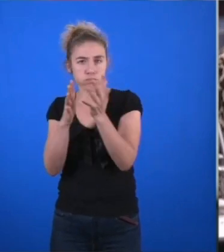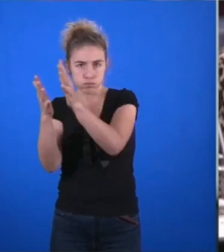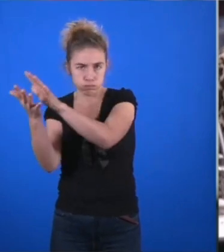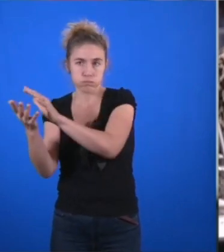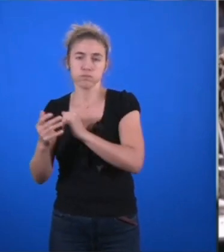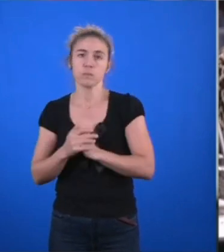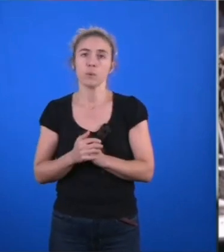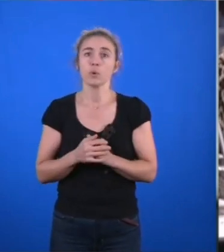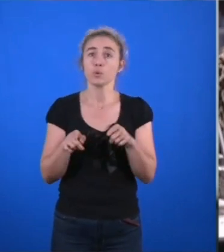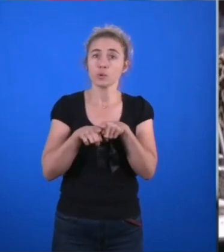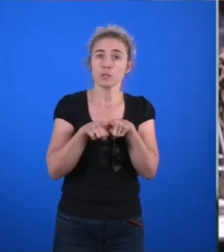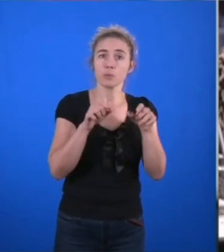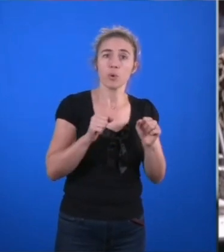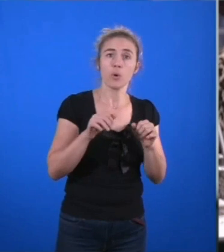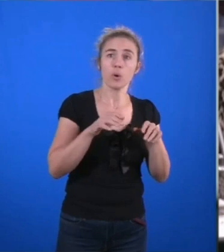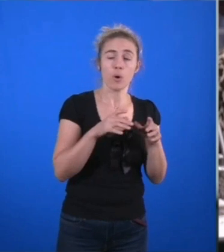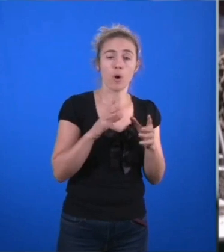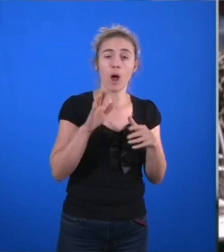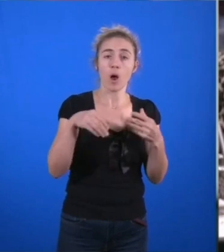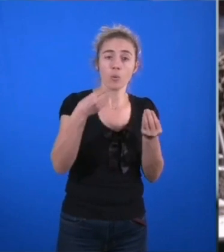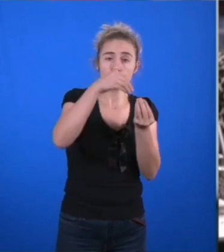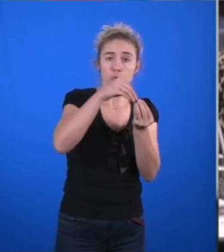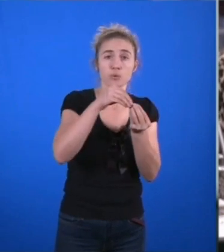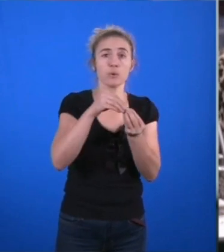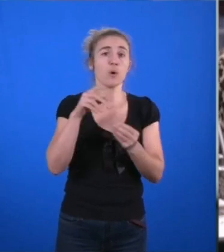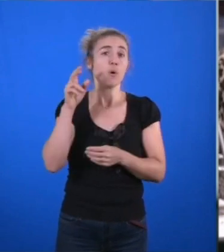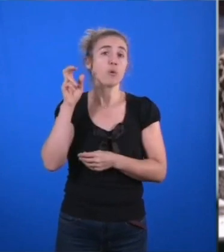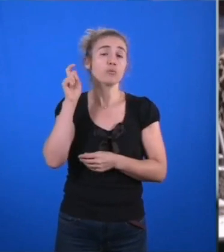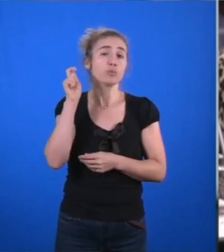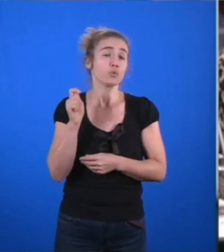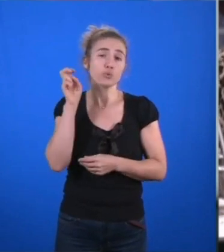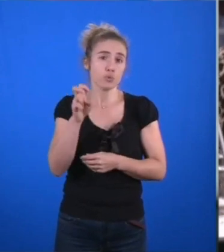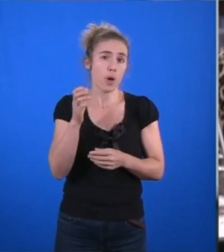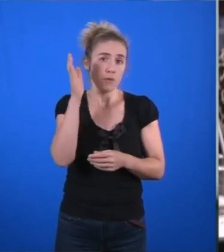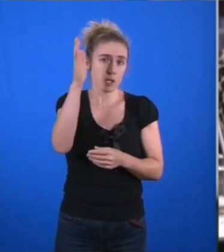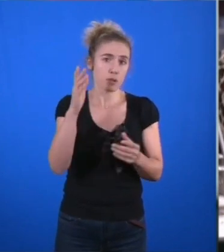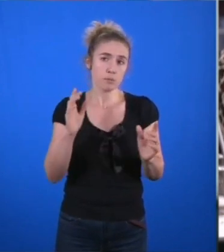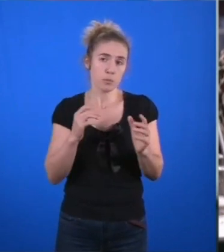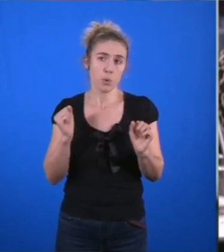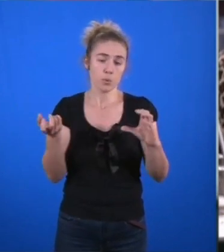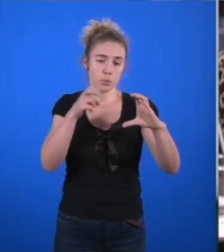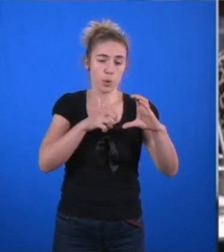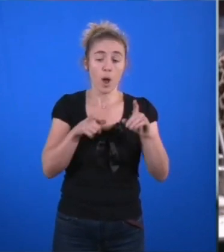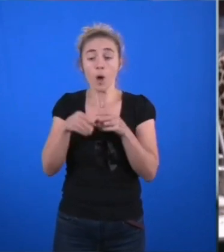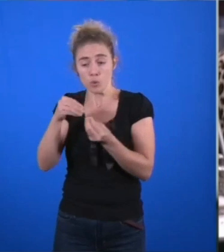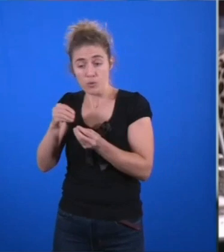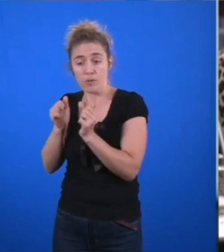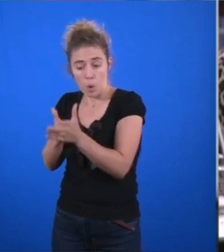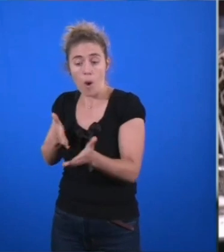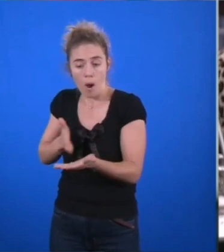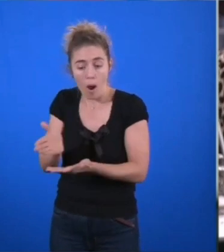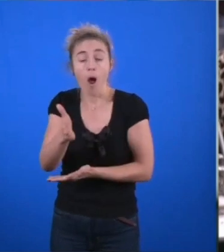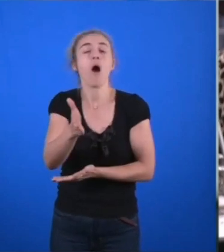de déplacement type transport en commun à terme et actif à l'image des pistes cyclables dans le projet va également ouvrir de nouvelles